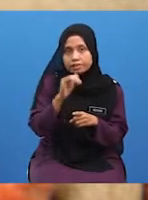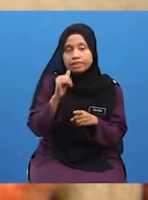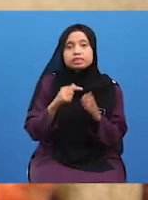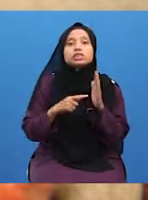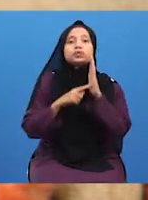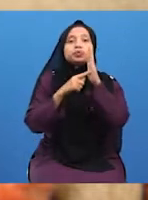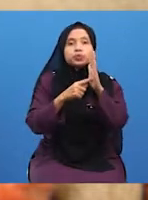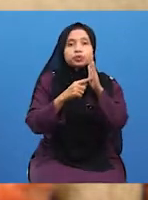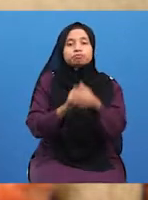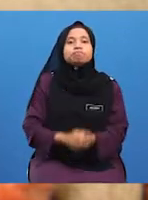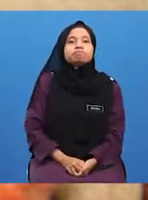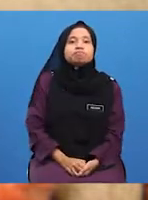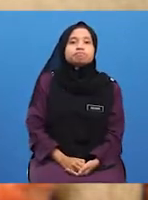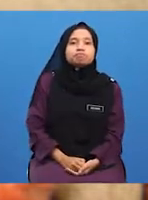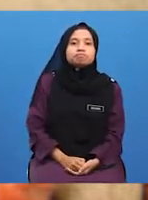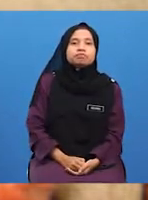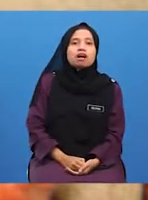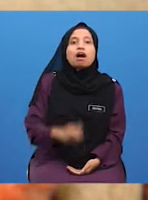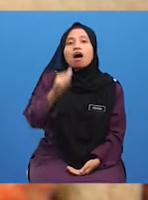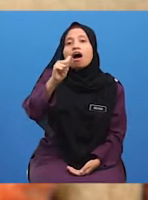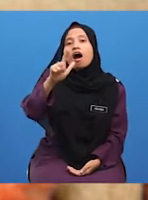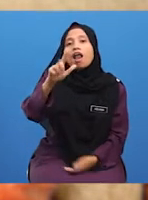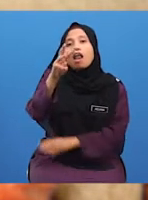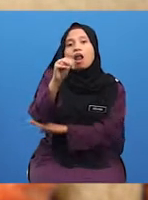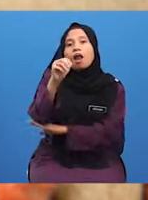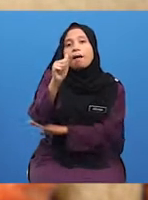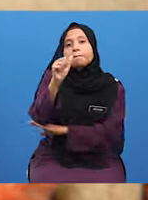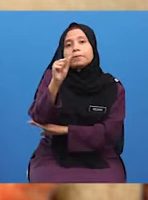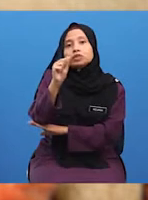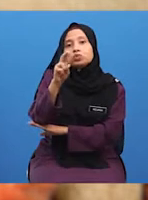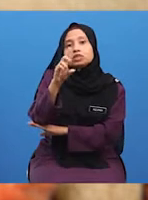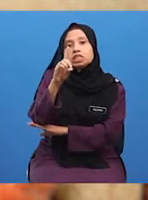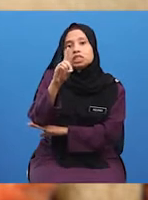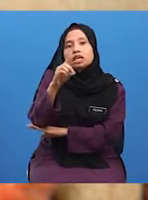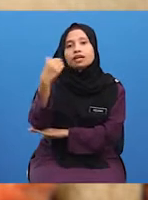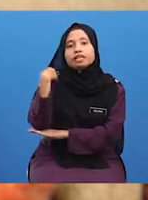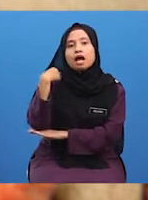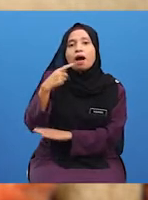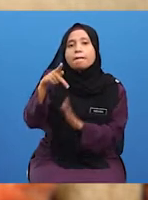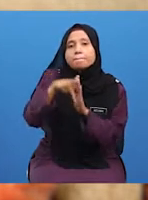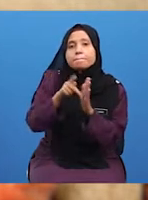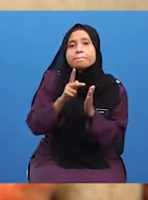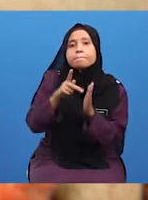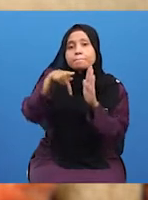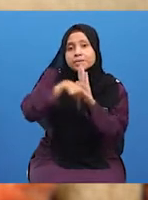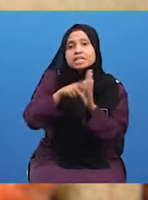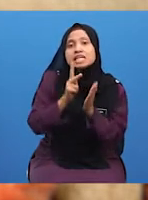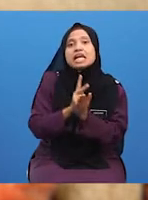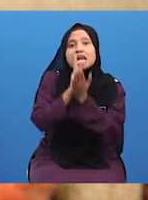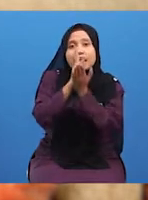dipaparkan. Al-Mas'udi merupakan ahli pelayaran Islam yang